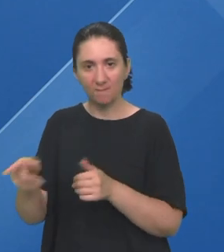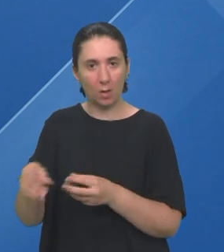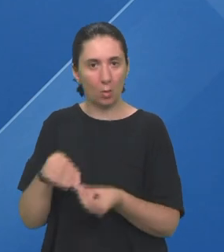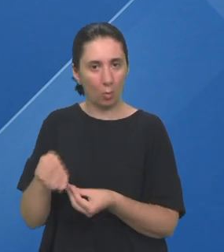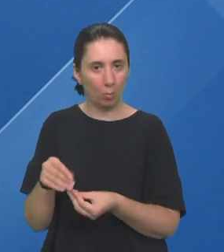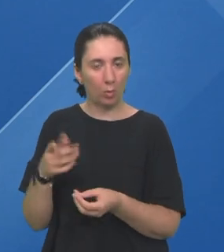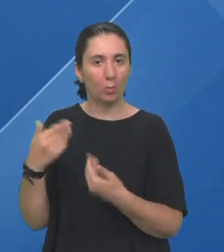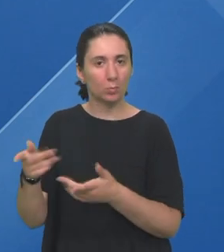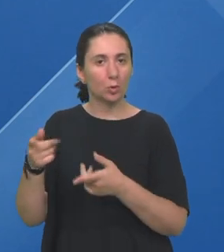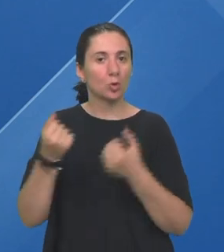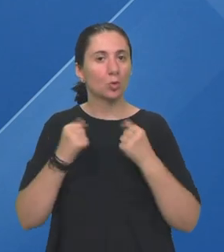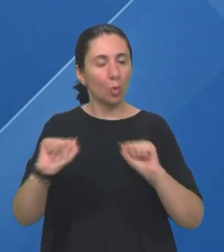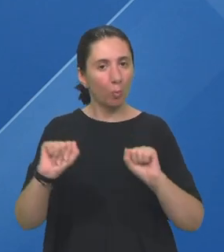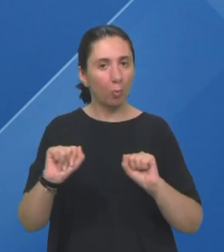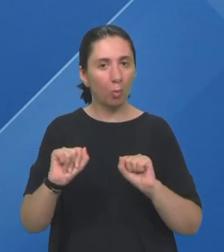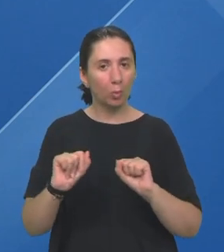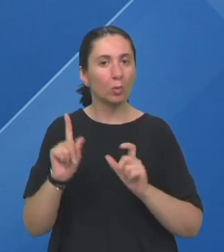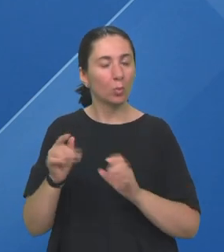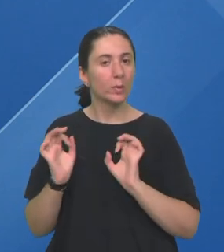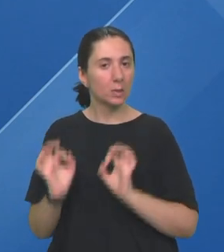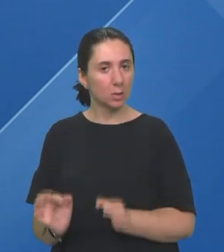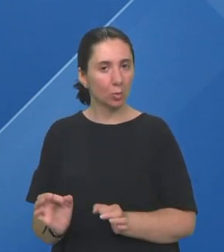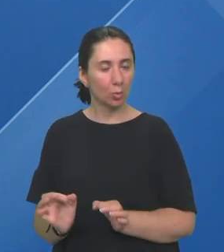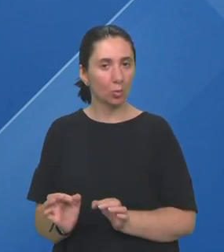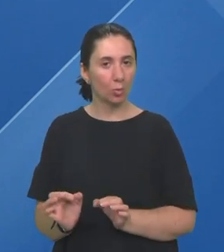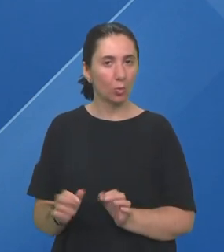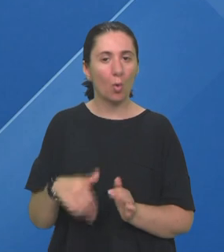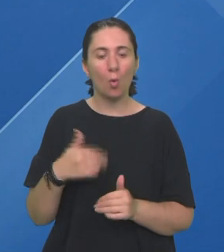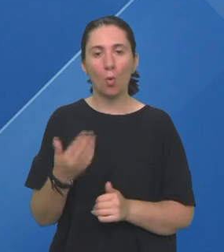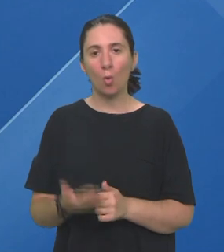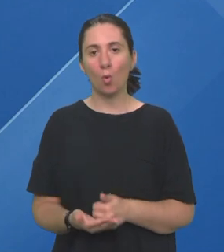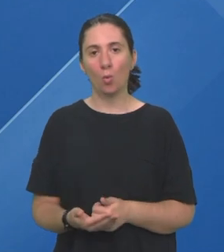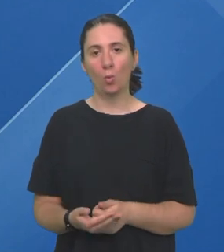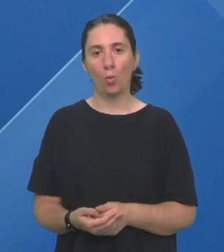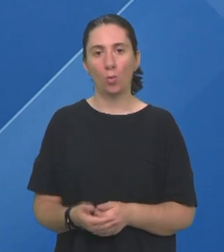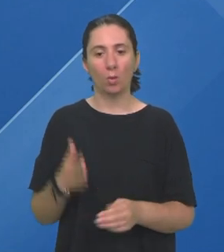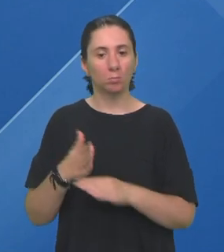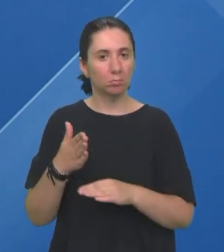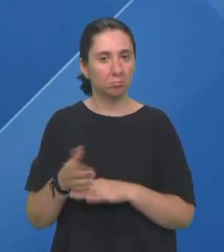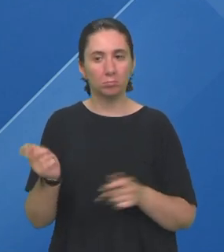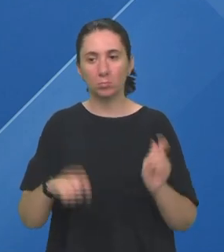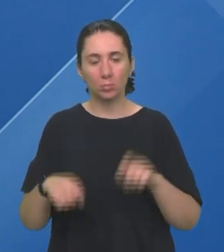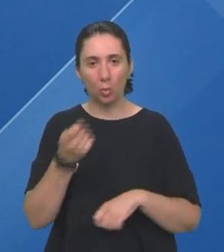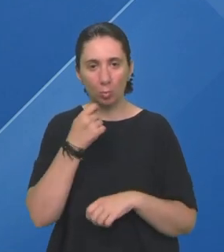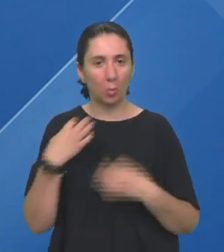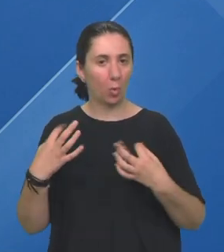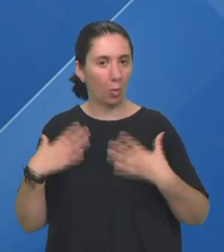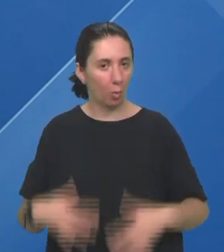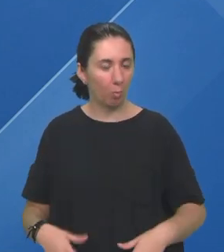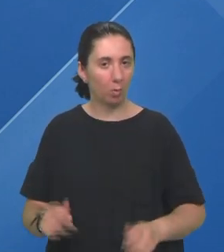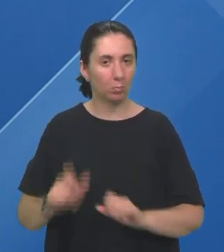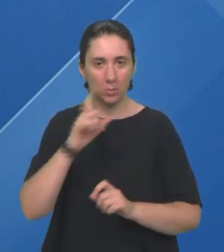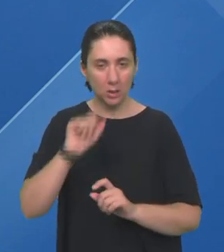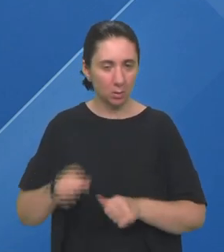njima nekakvu slobodu, sigurnost Znači, onda je to obavljanje kupovine, odjeće,